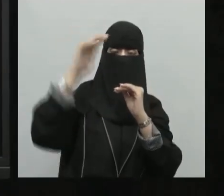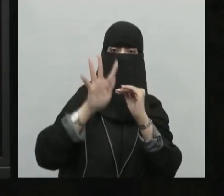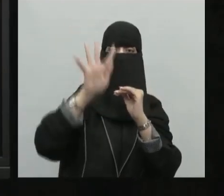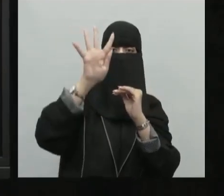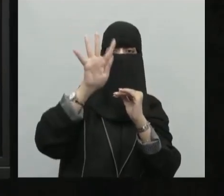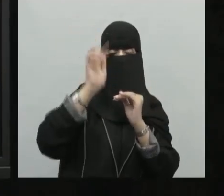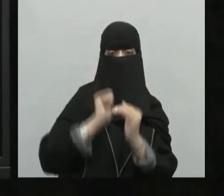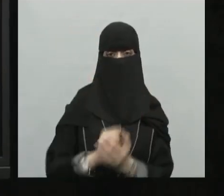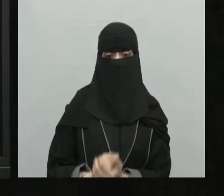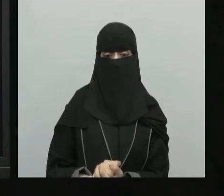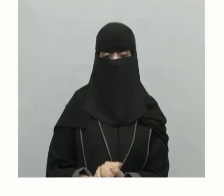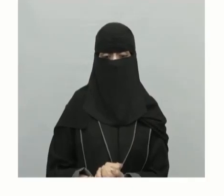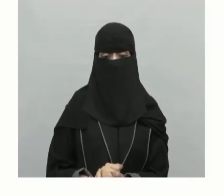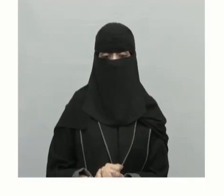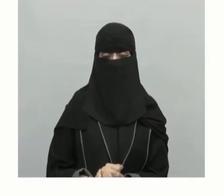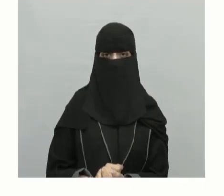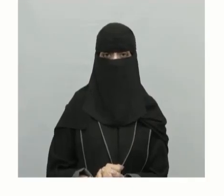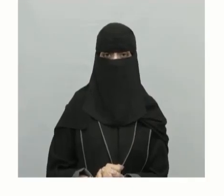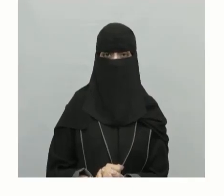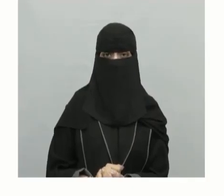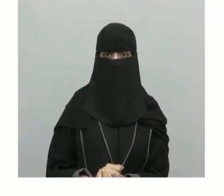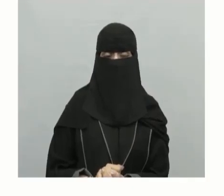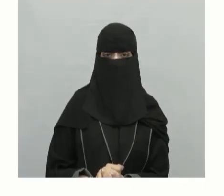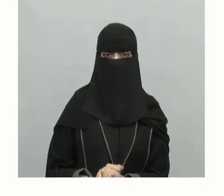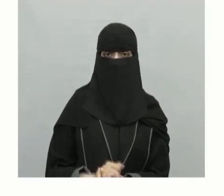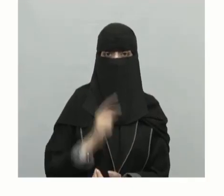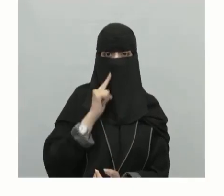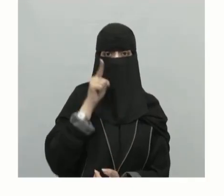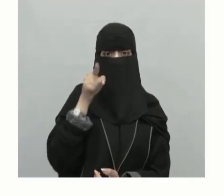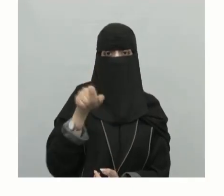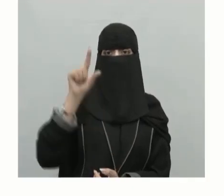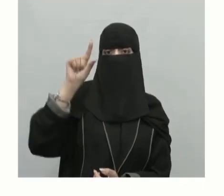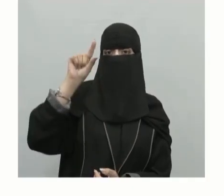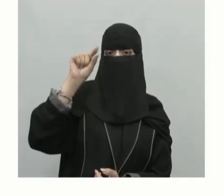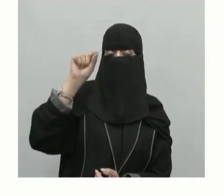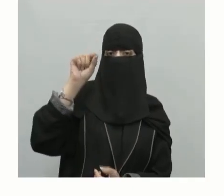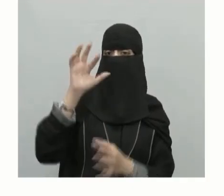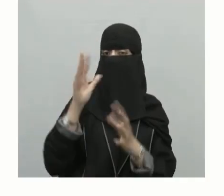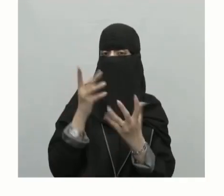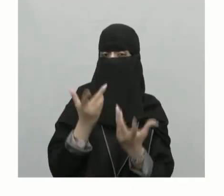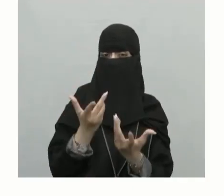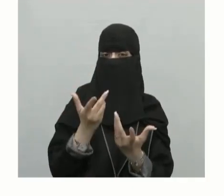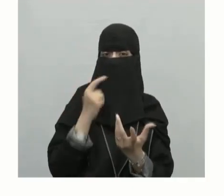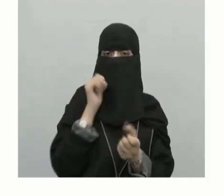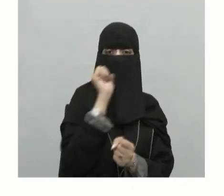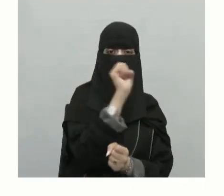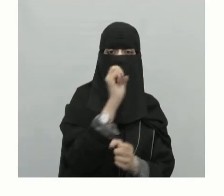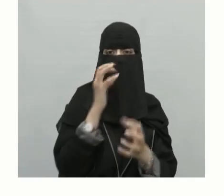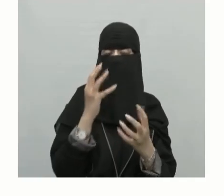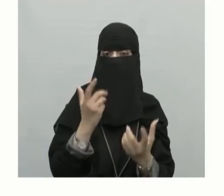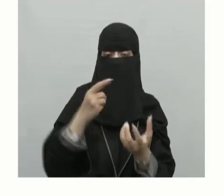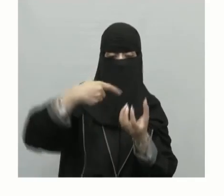الجزء الشمالي إذن أبناء وبنات الطلاب هذه مميزات وخصائص